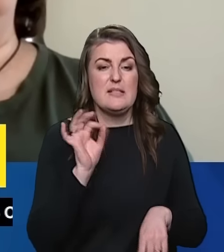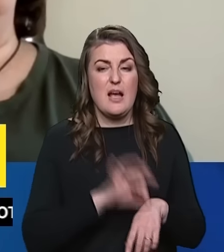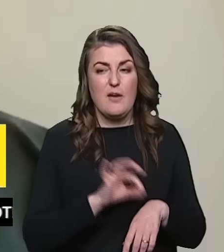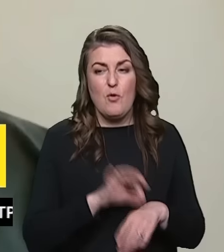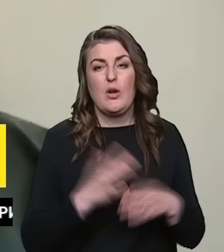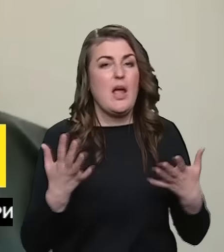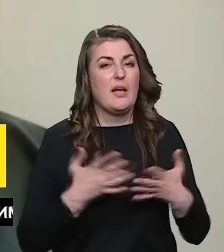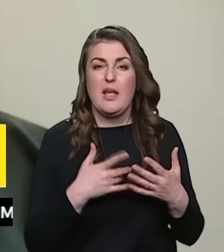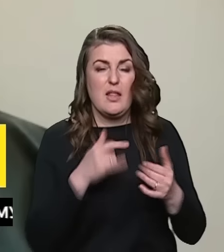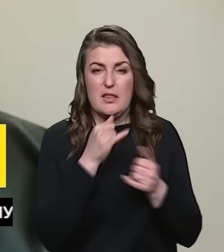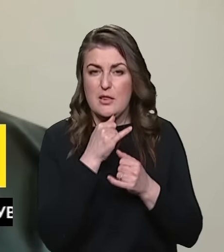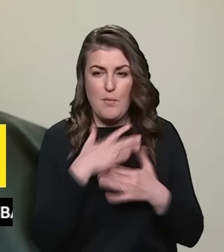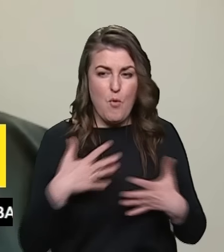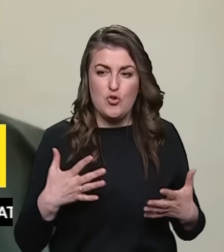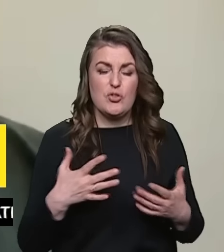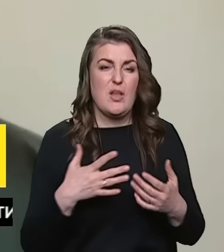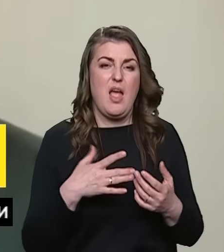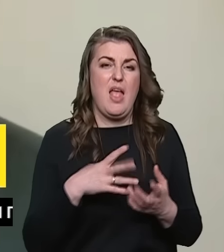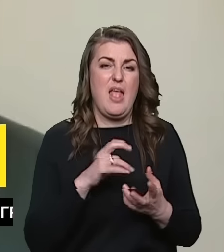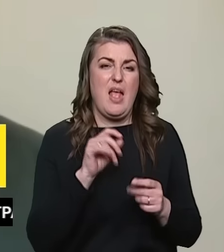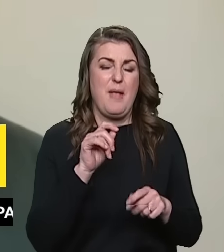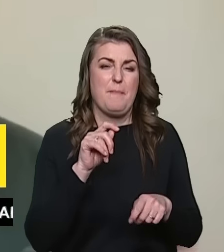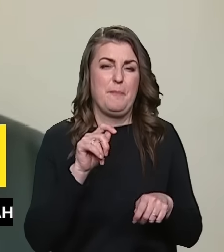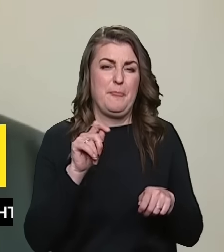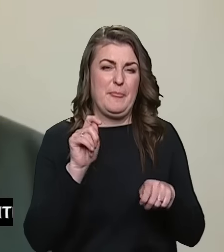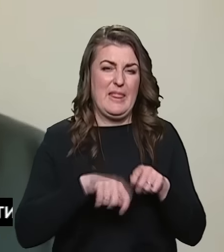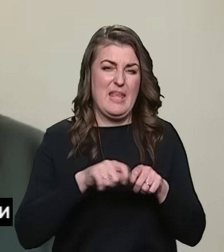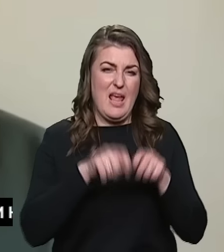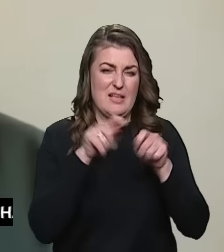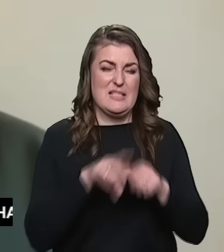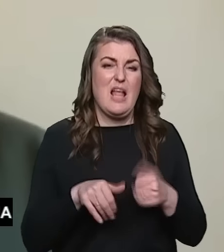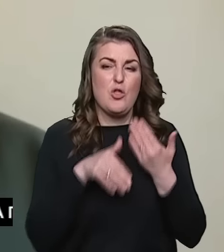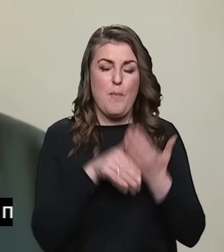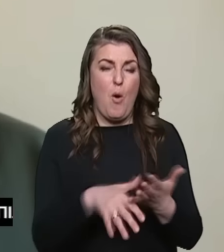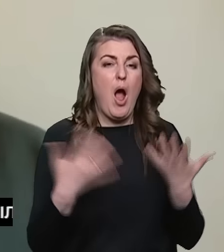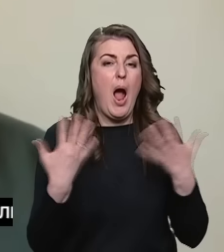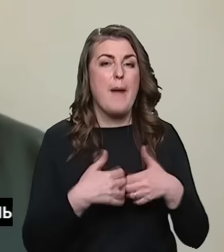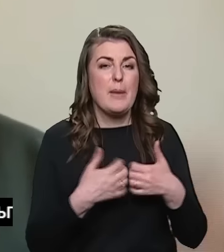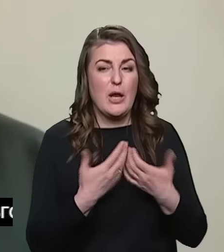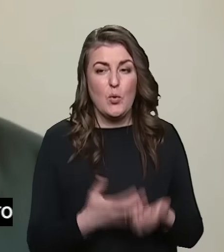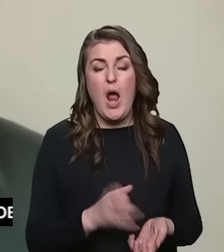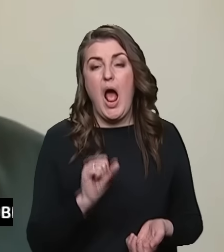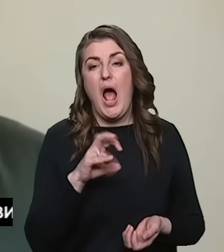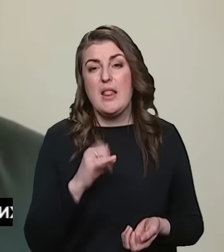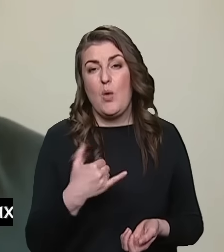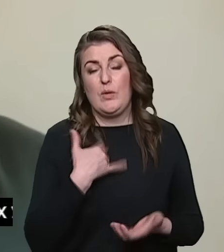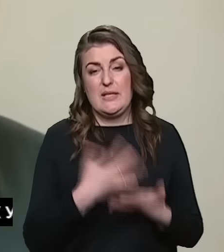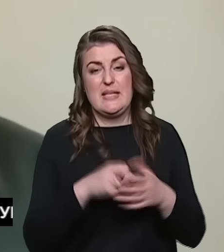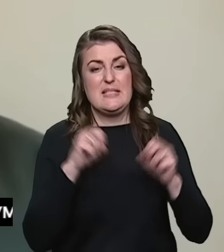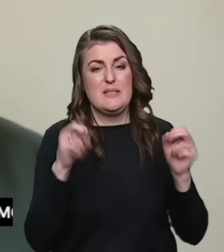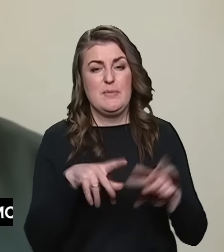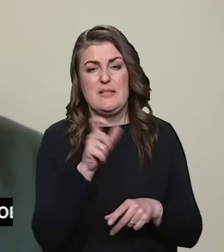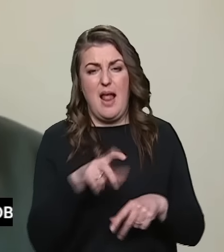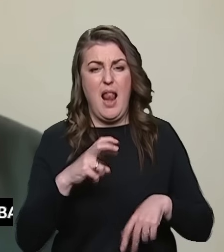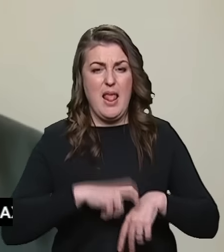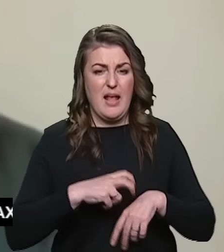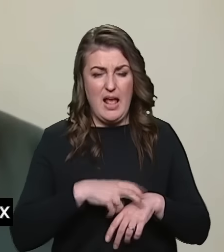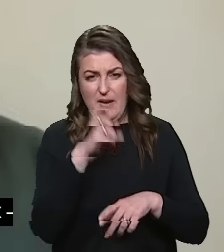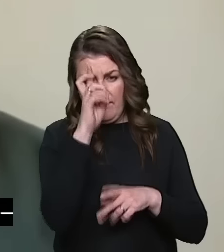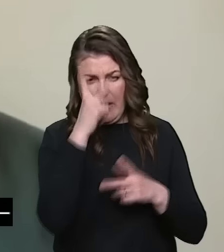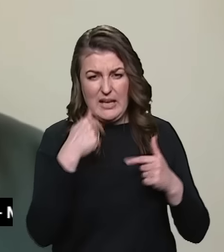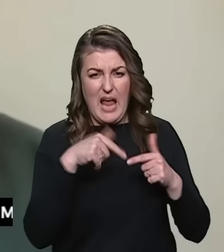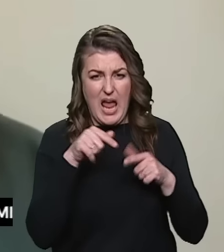захворювання, які не можна діагностувати за допомогою апаратури. Але у нас є спеціалісти, лікарі в